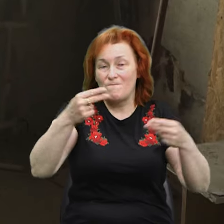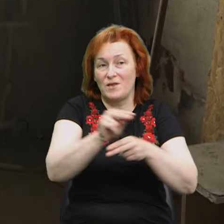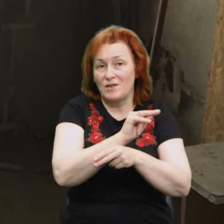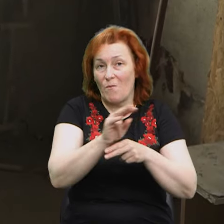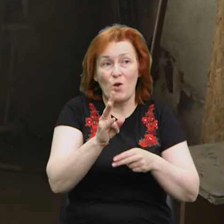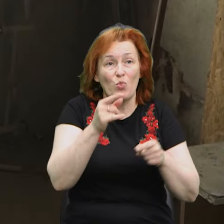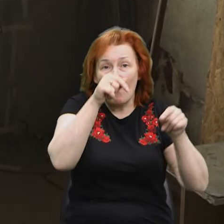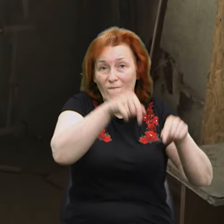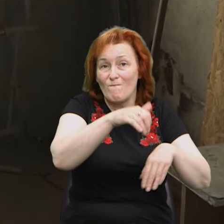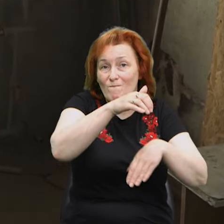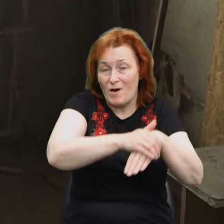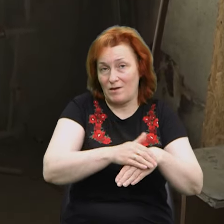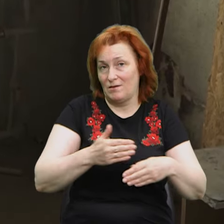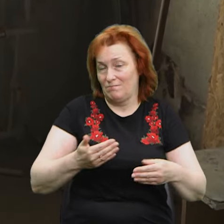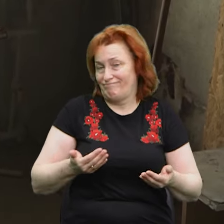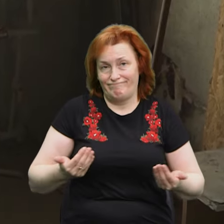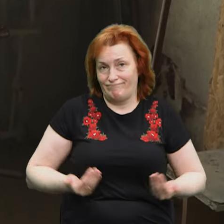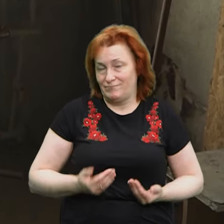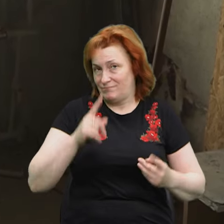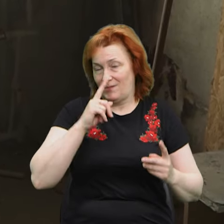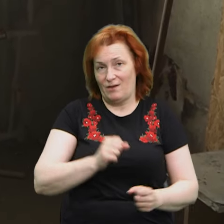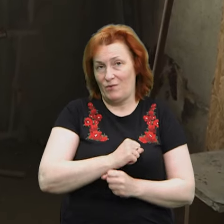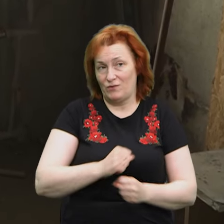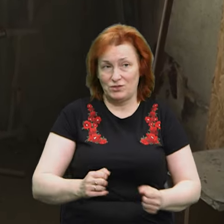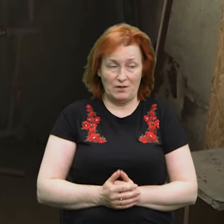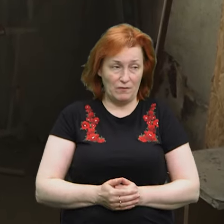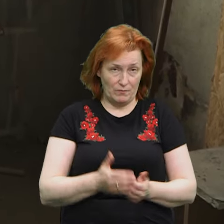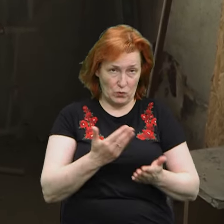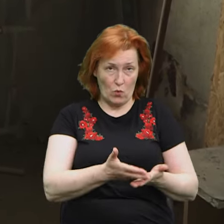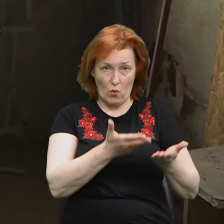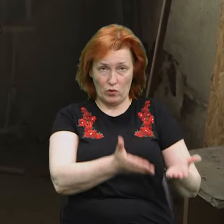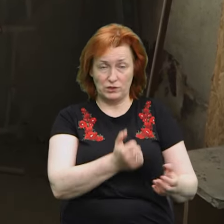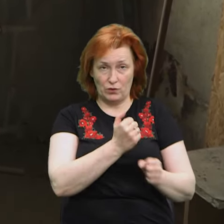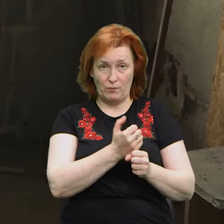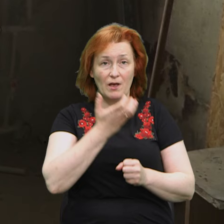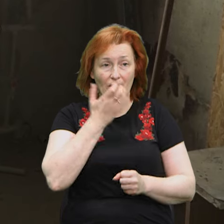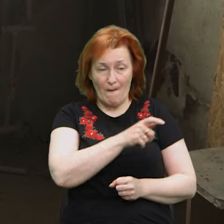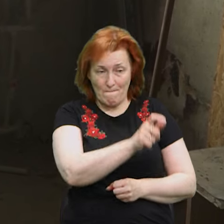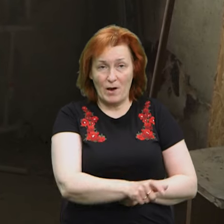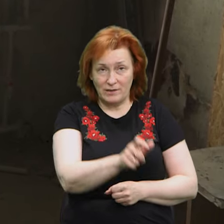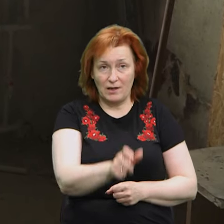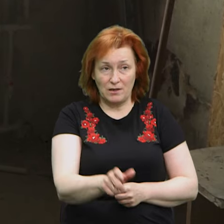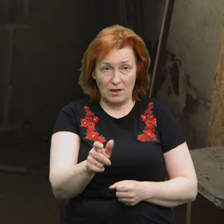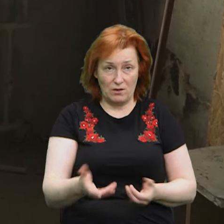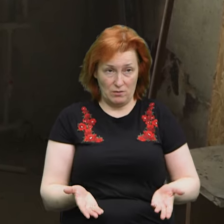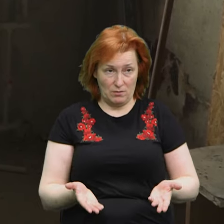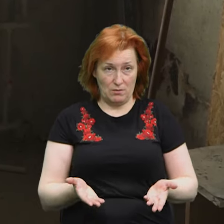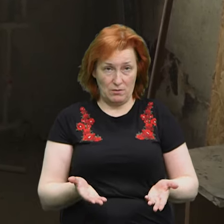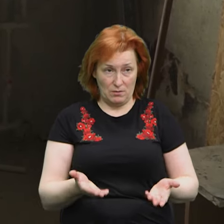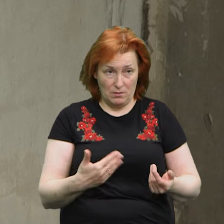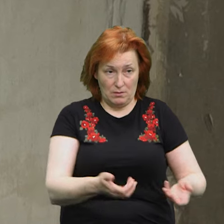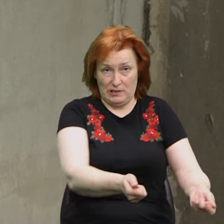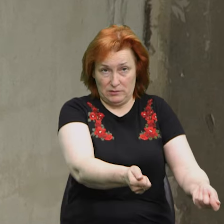Ось, будь ласка, оце вони так зробили батарею, тобто можна просто підходити,